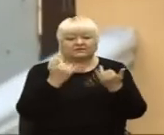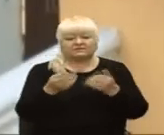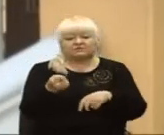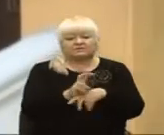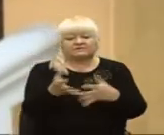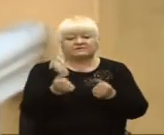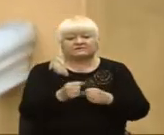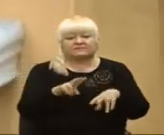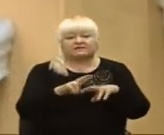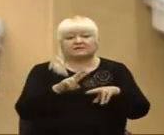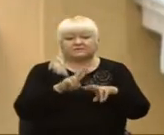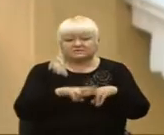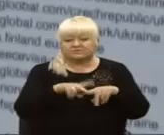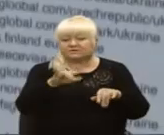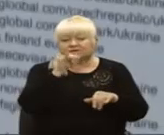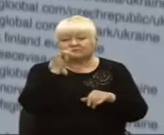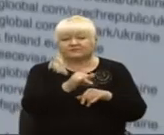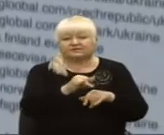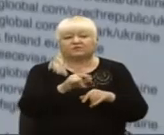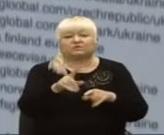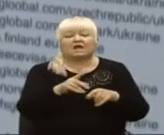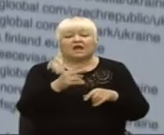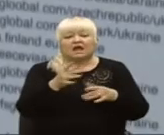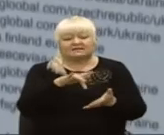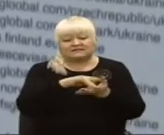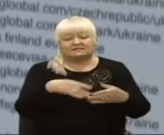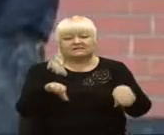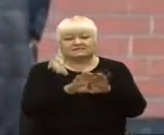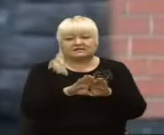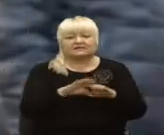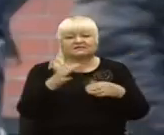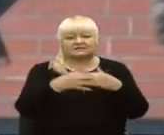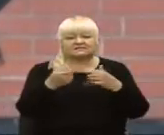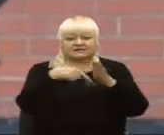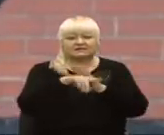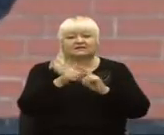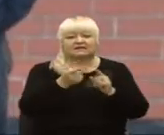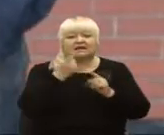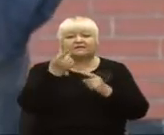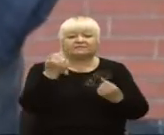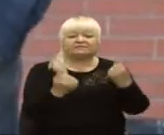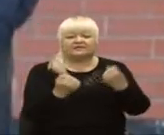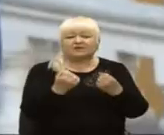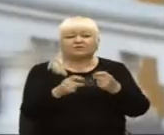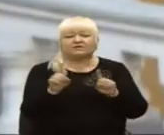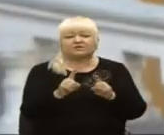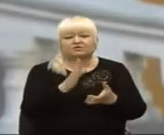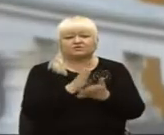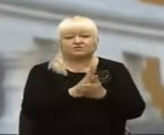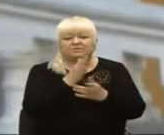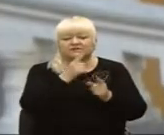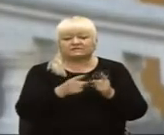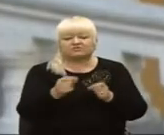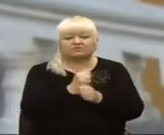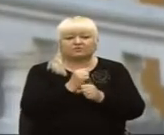їх не видають. Центр з 19 березня закритий. Серед тих, хто прийшов – далекобійники та ті, хто має запрошення на сезонні роботи у Польщі. Оксана